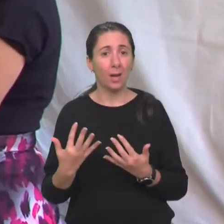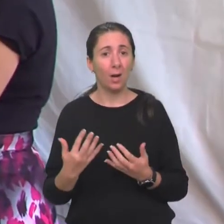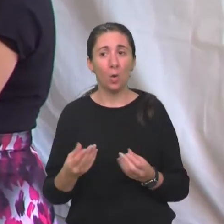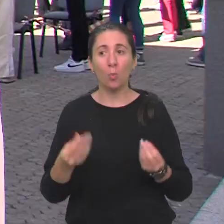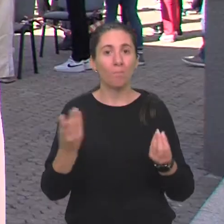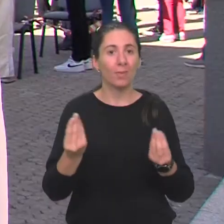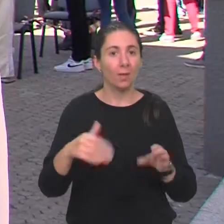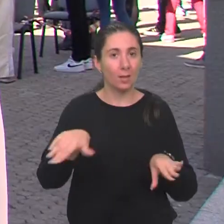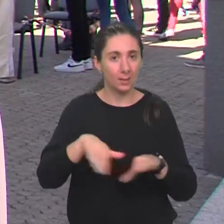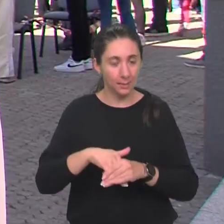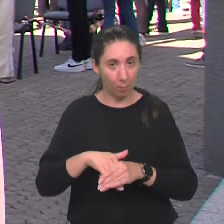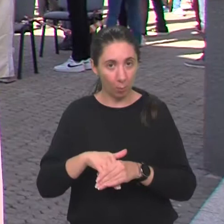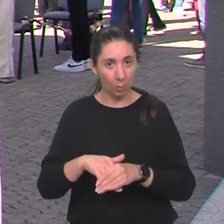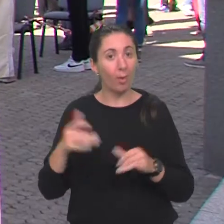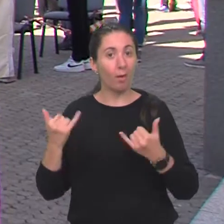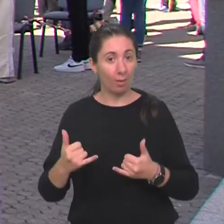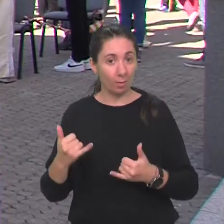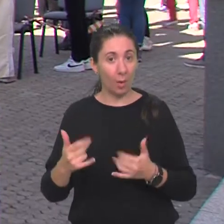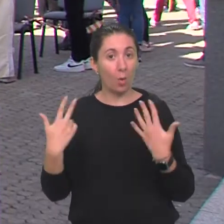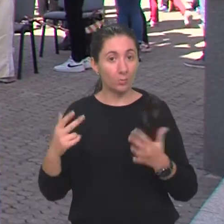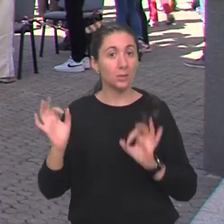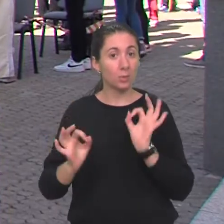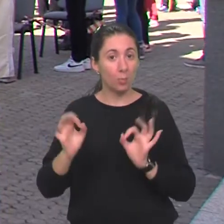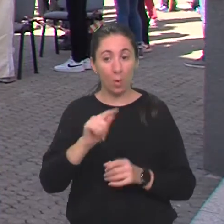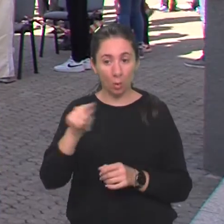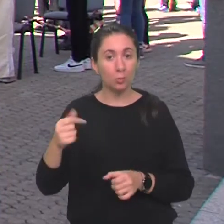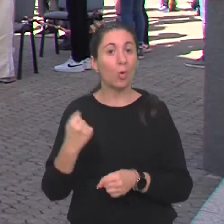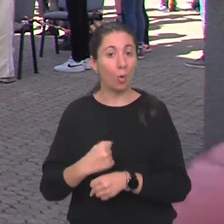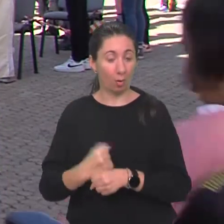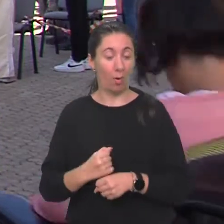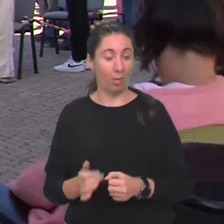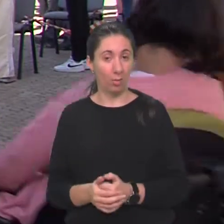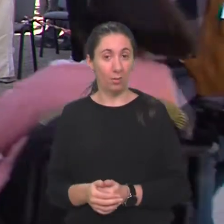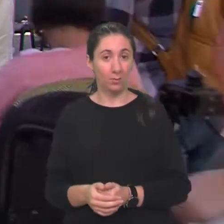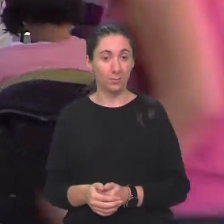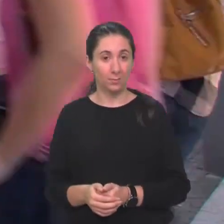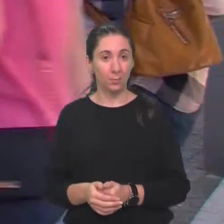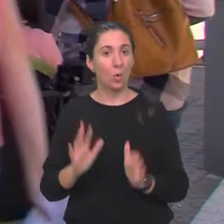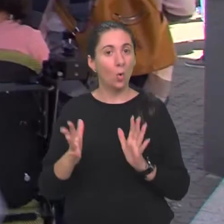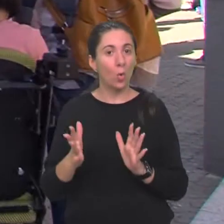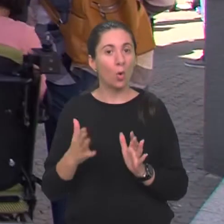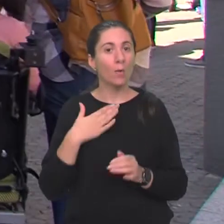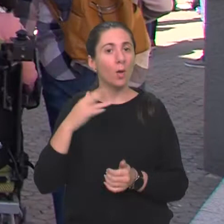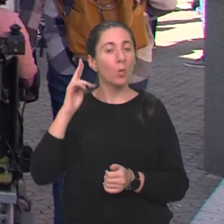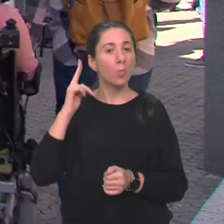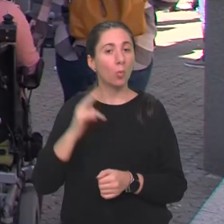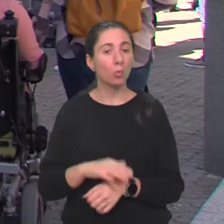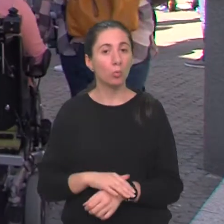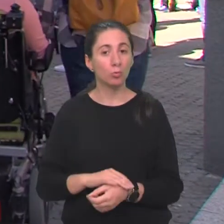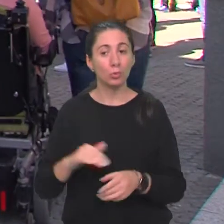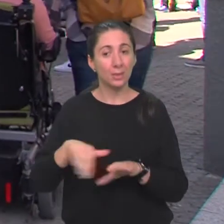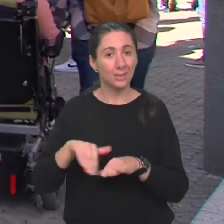negdje zaposlene, danas je 80% njih u radnom odnosu. Koliko zapravo imaju mogućnosti